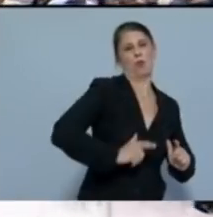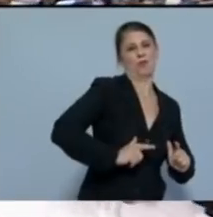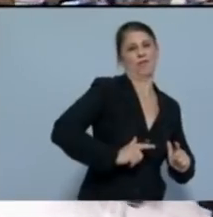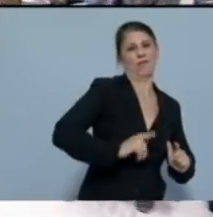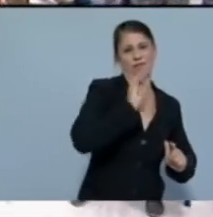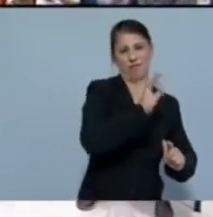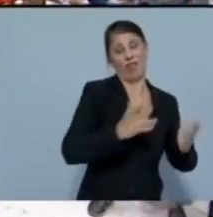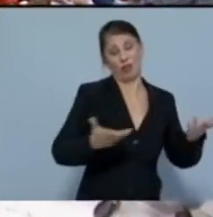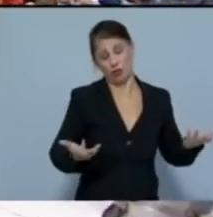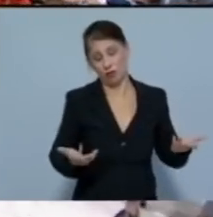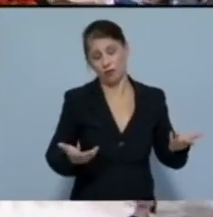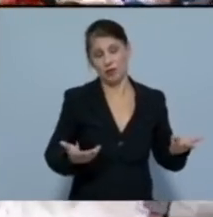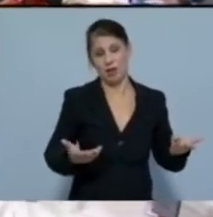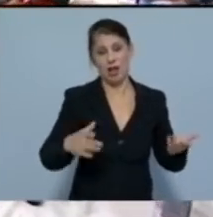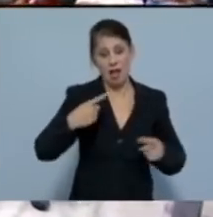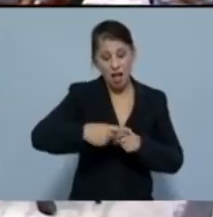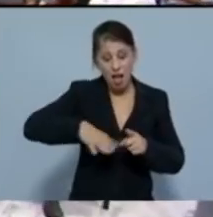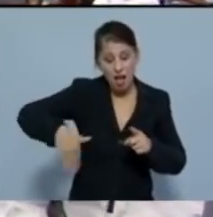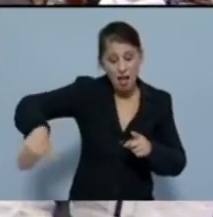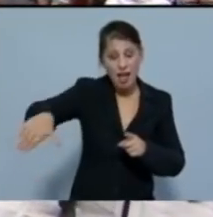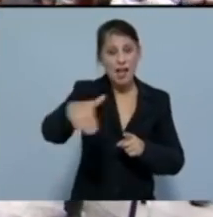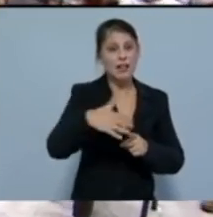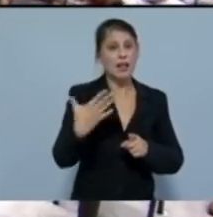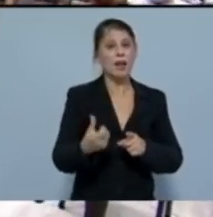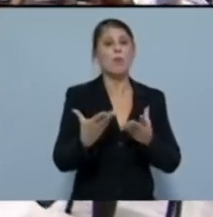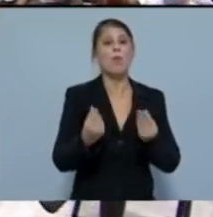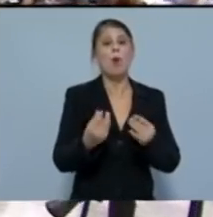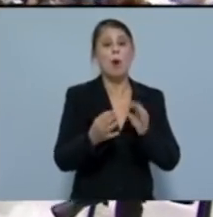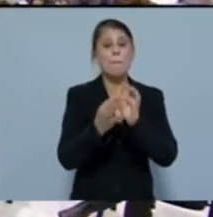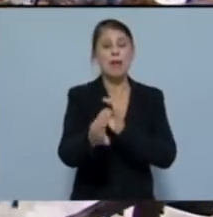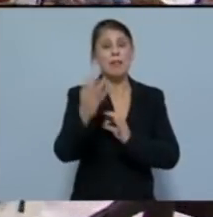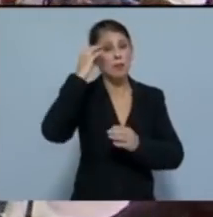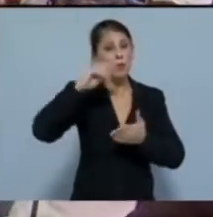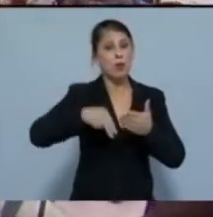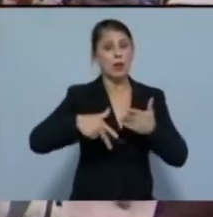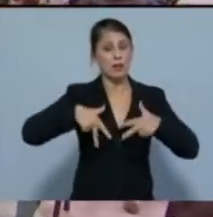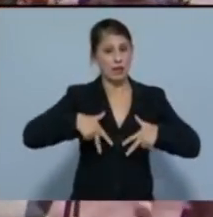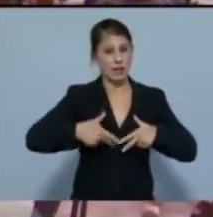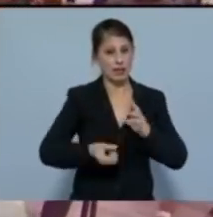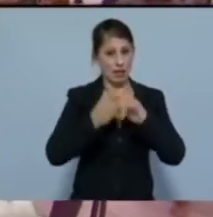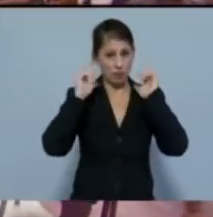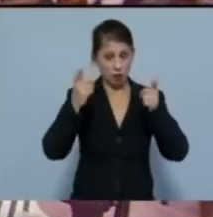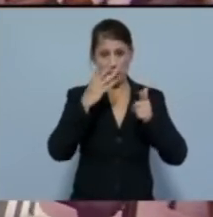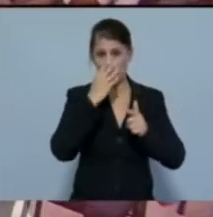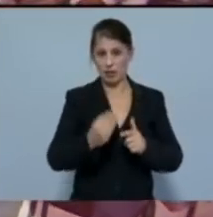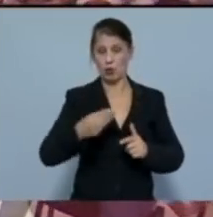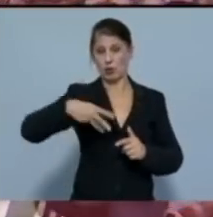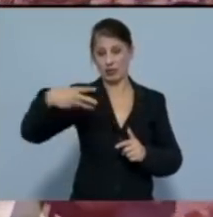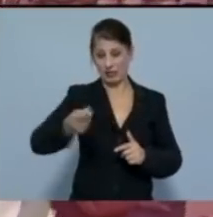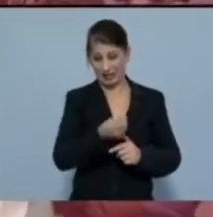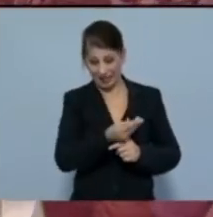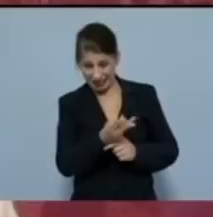λαός, με τα περιοριστικά μέτρα των μνημονίων από τις κυβερνήσεις της Νέας Δημοκρατίας, Πασόκ και του ΣΥΡΙΖΑ,